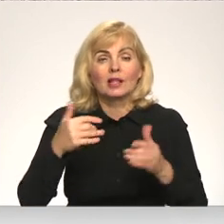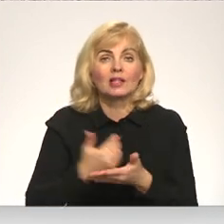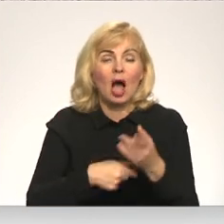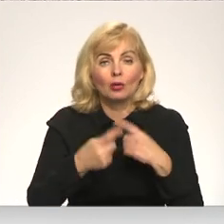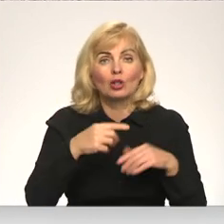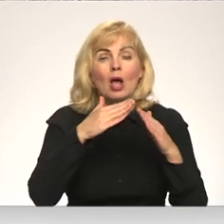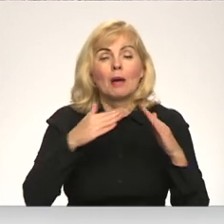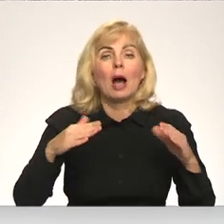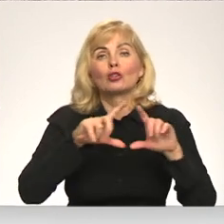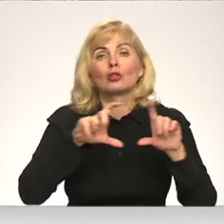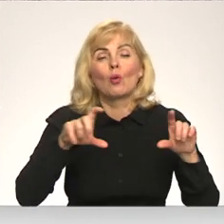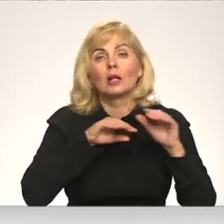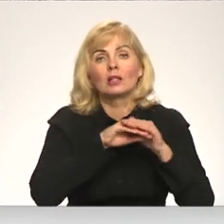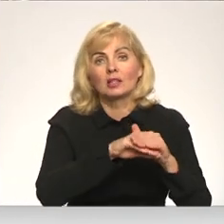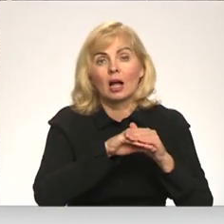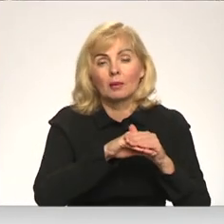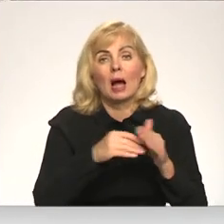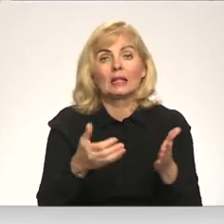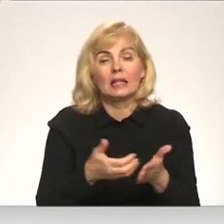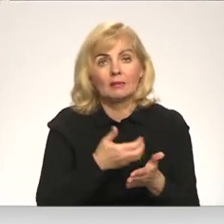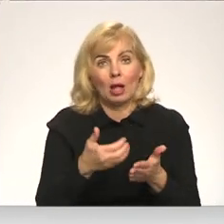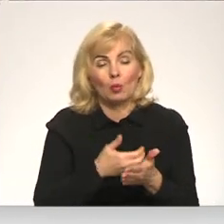muižas skolas saglabāšana izmantojot.